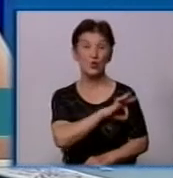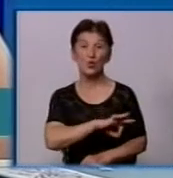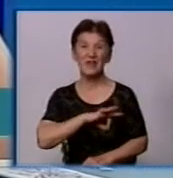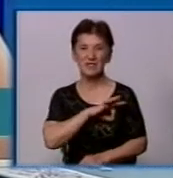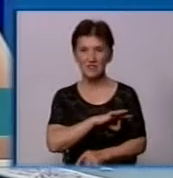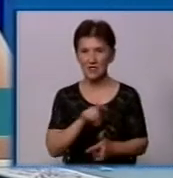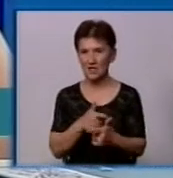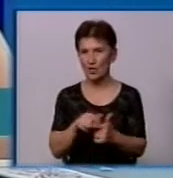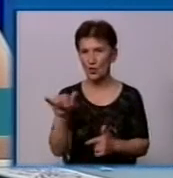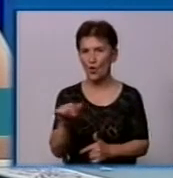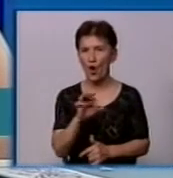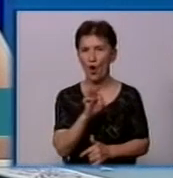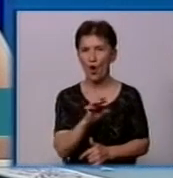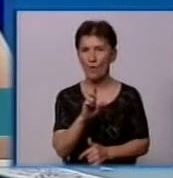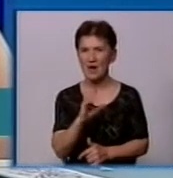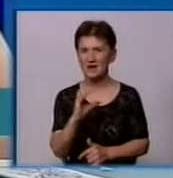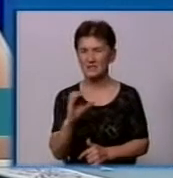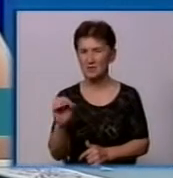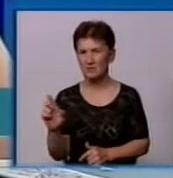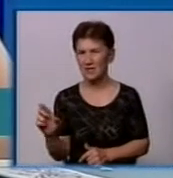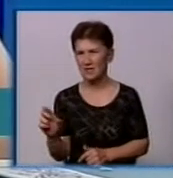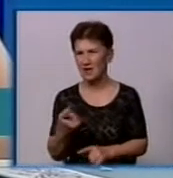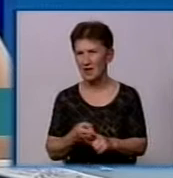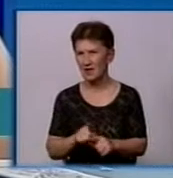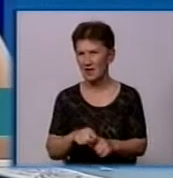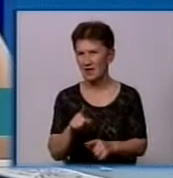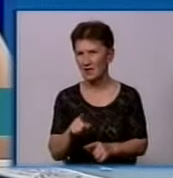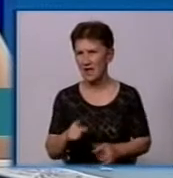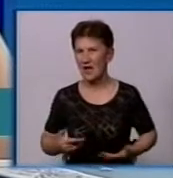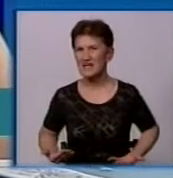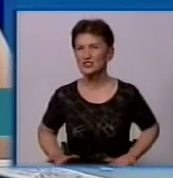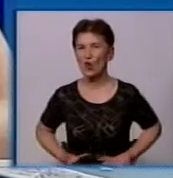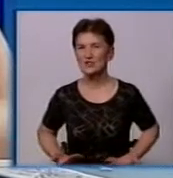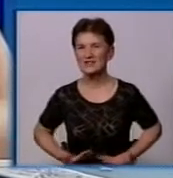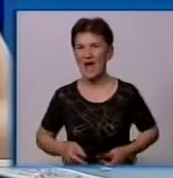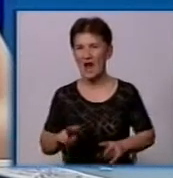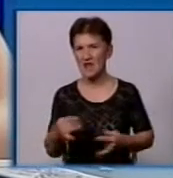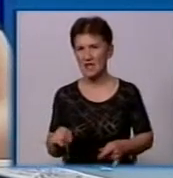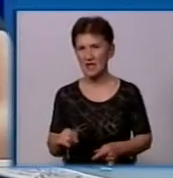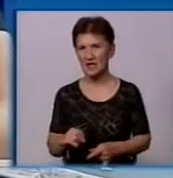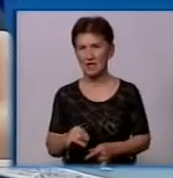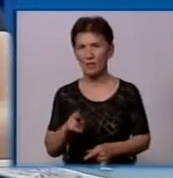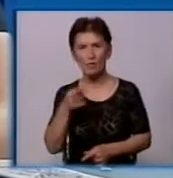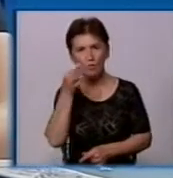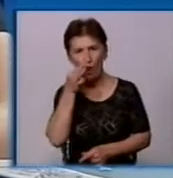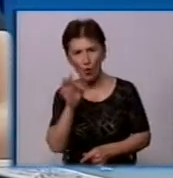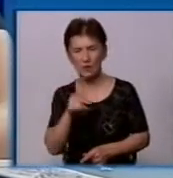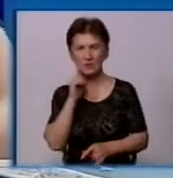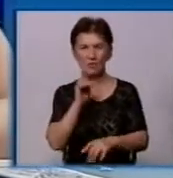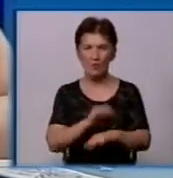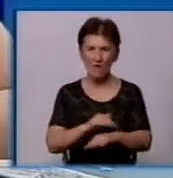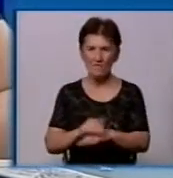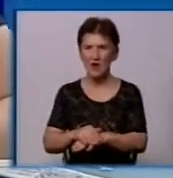ОСББ. Пока ми, це соціальний проєкт, він не принесе багато денег, ну, по опиту, по фактам, по